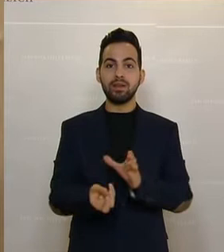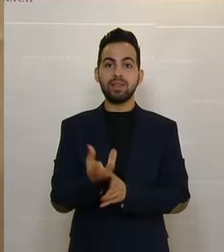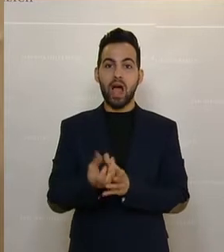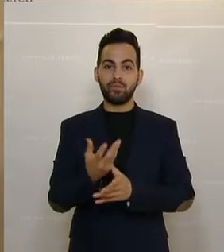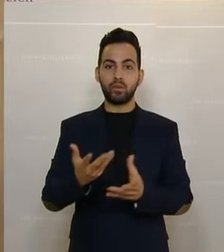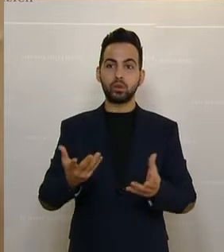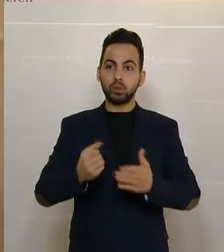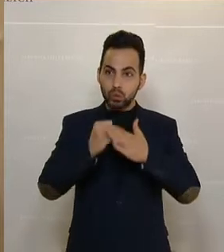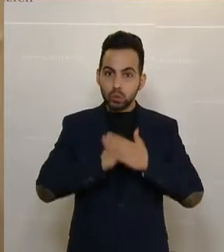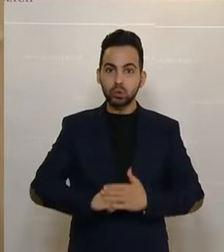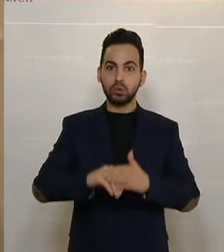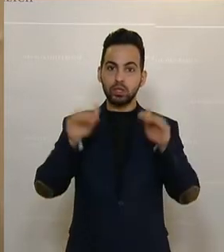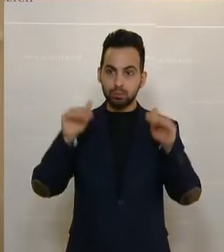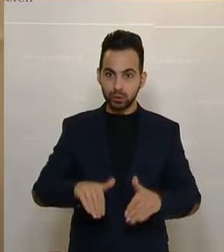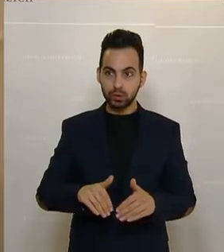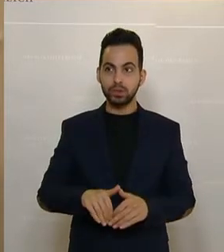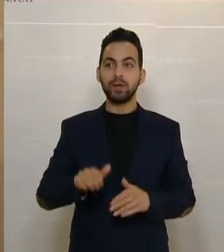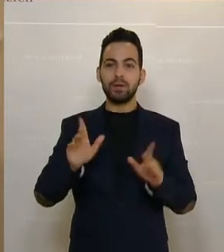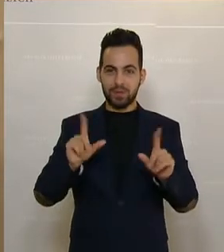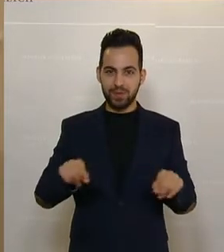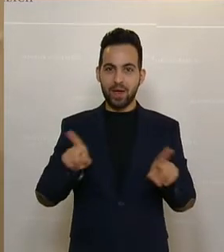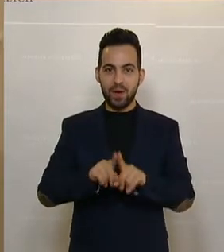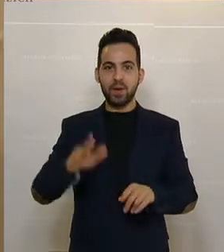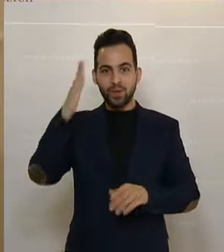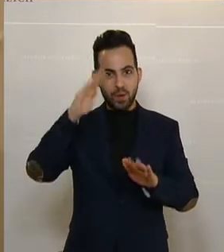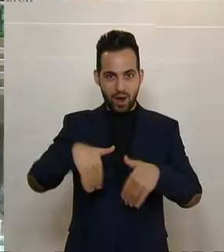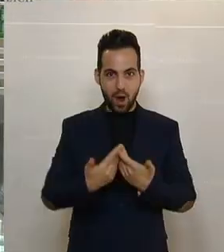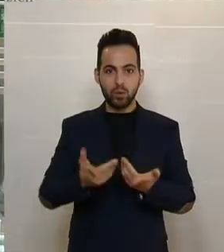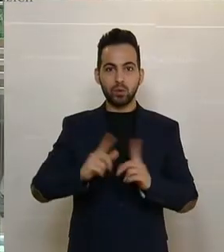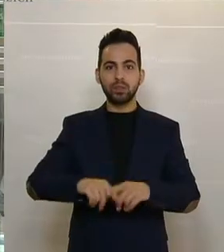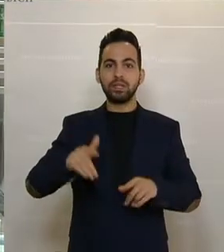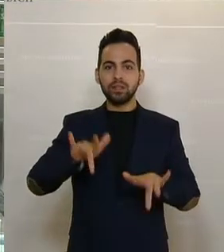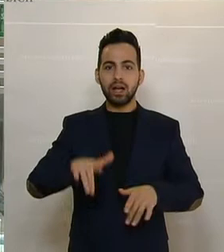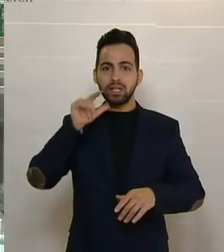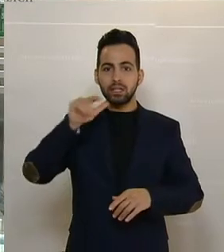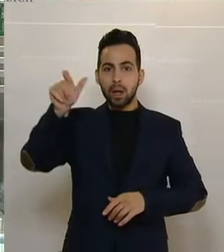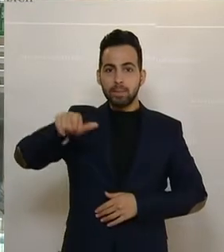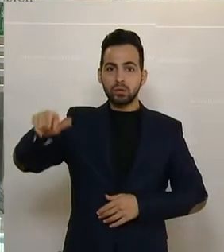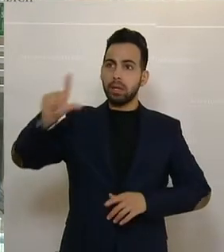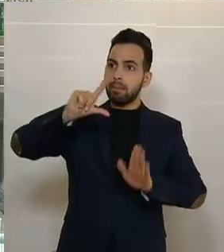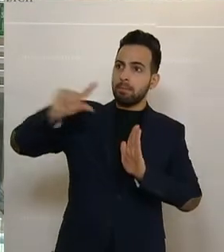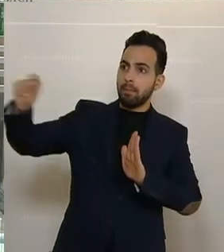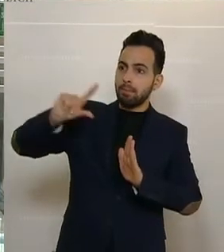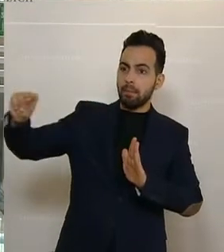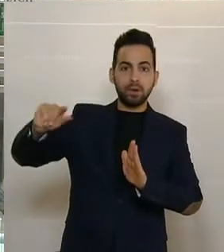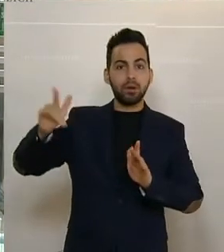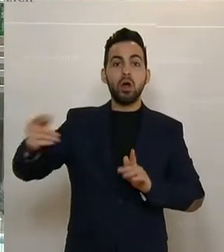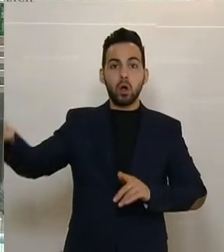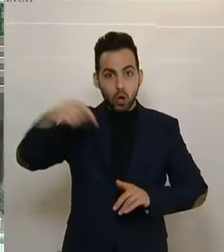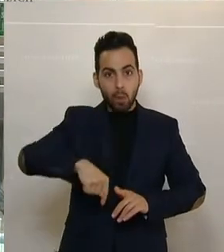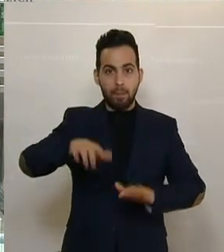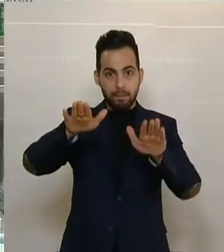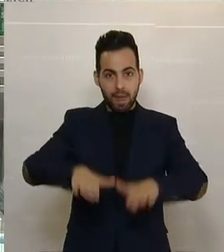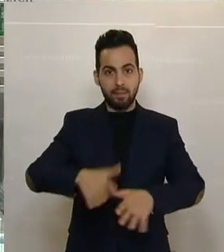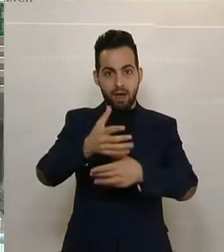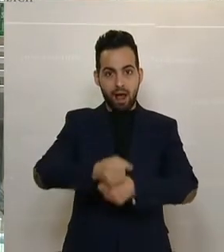entsprechend unterstützen, damit wir dieses Know-how und den Braindrain nicht herbringen, sondern die Leute im Land